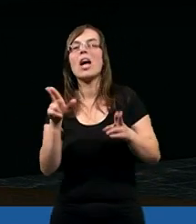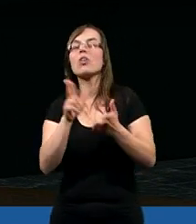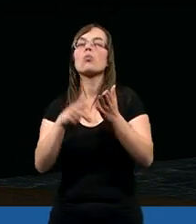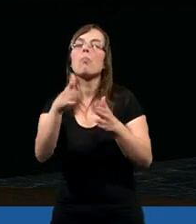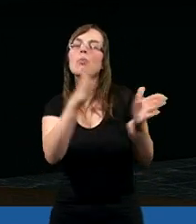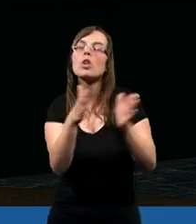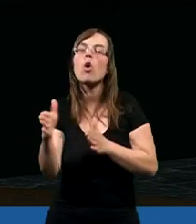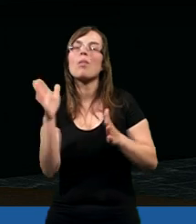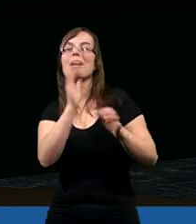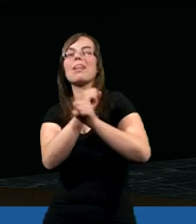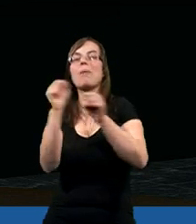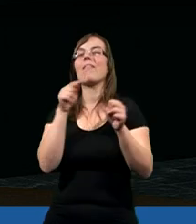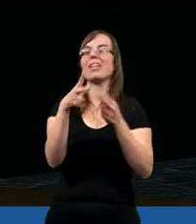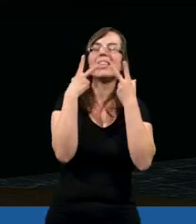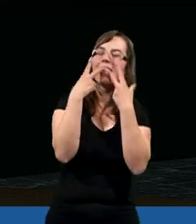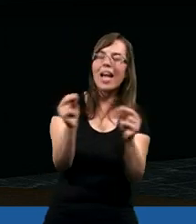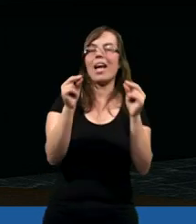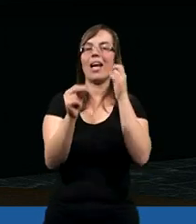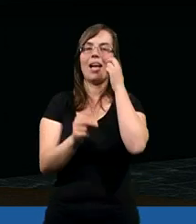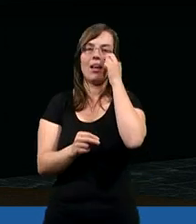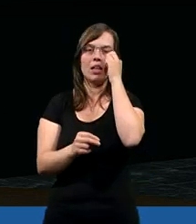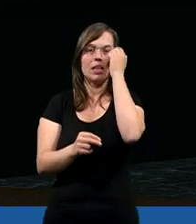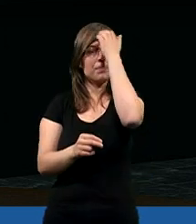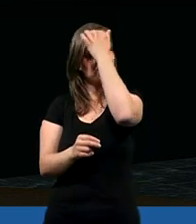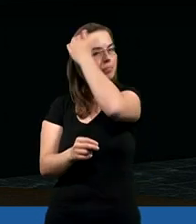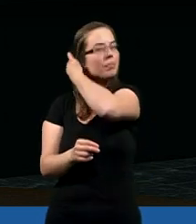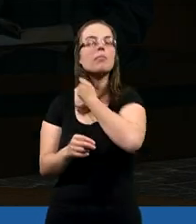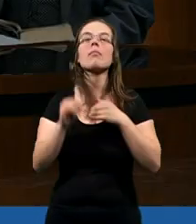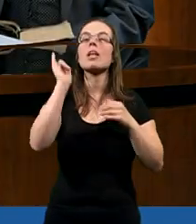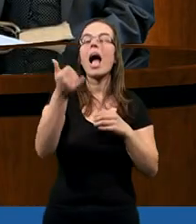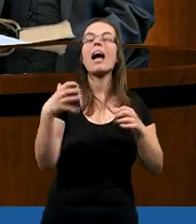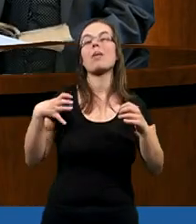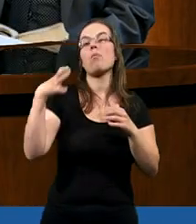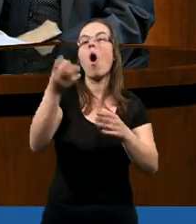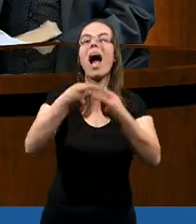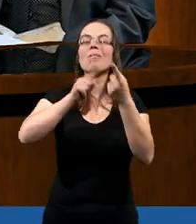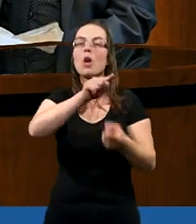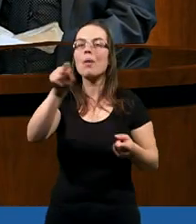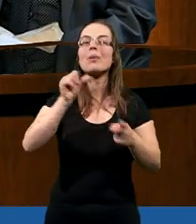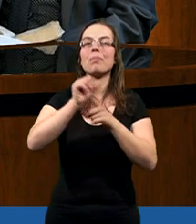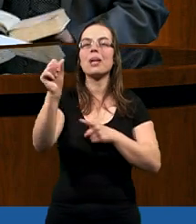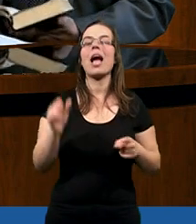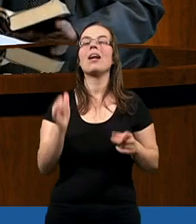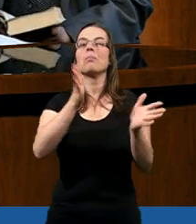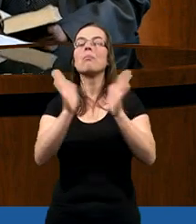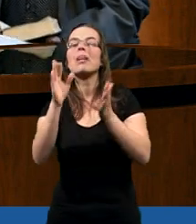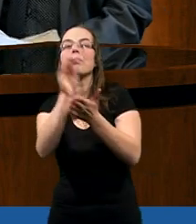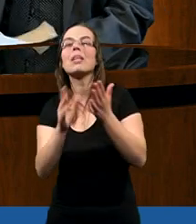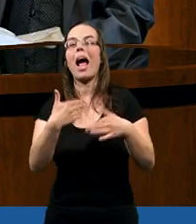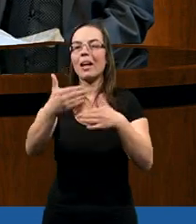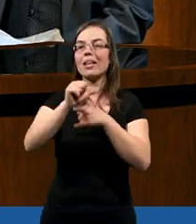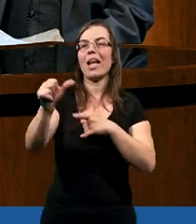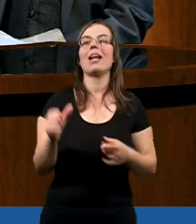przygotowane dla tych, którzy będą zbawieni. Mają rozmyślać o tym, jakie bogactwo przed nimi jest. Będą